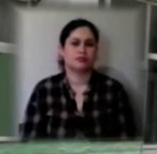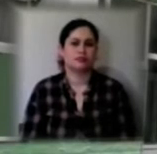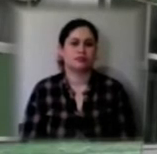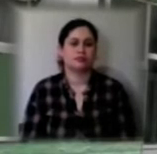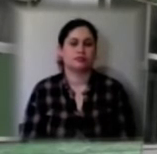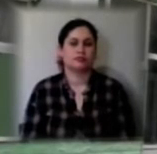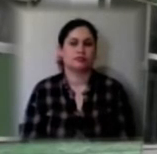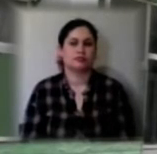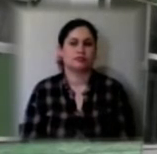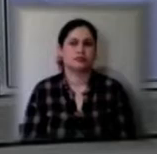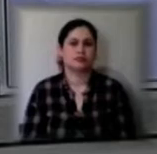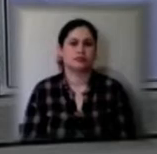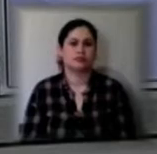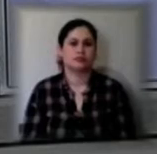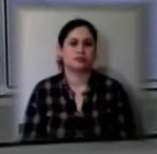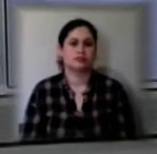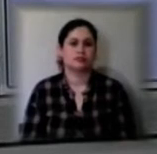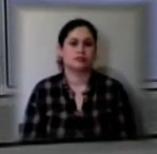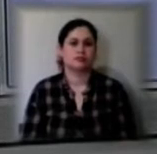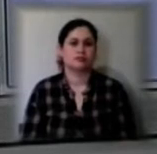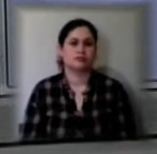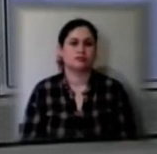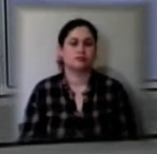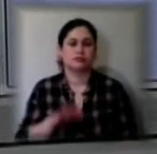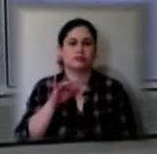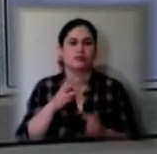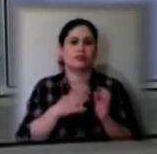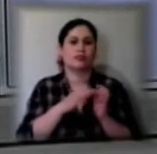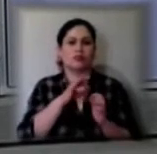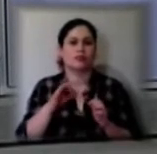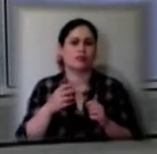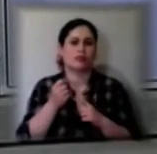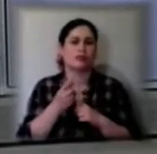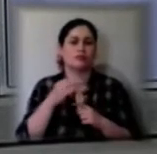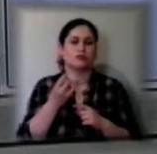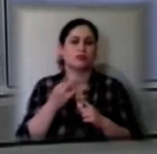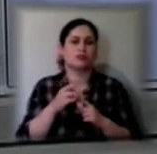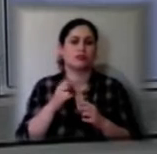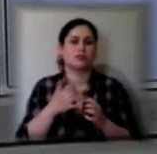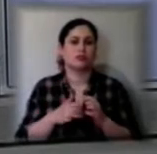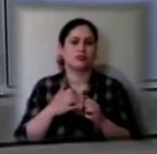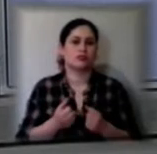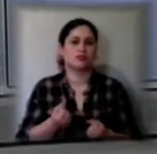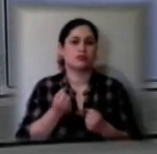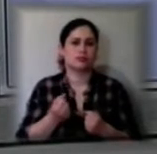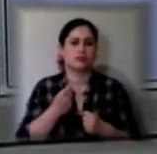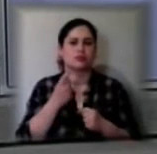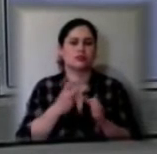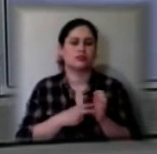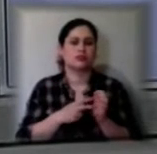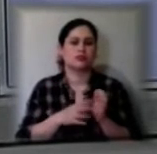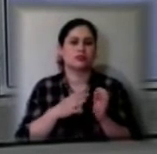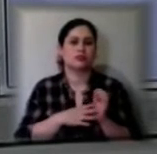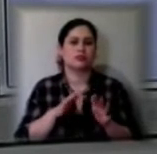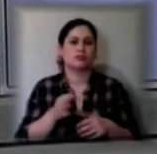Суспільному. Херсон. Станом на 9 годину 11 червня на Херсонщині підтверджено 179